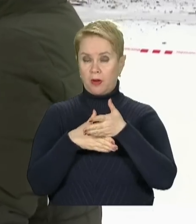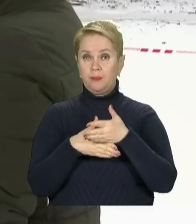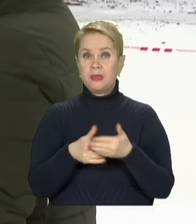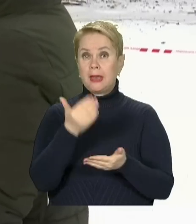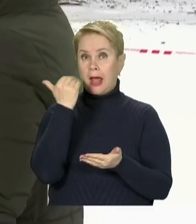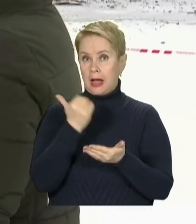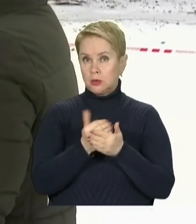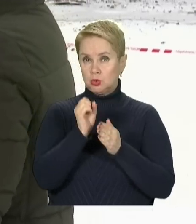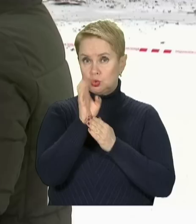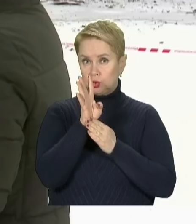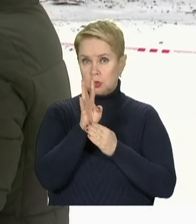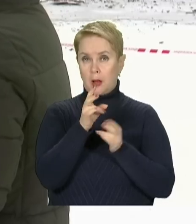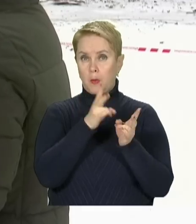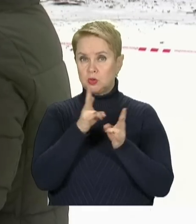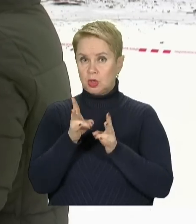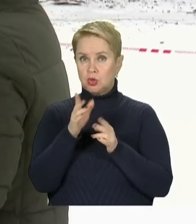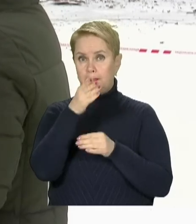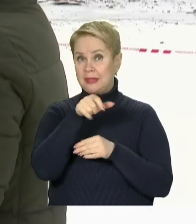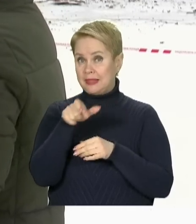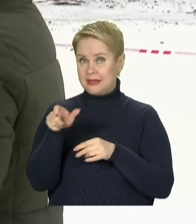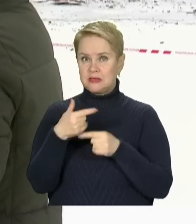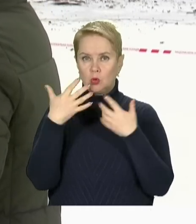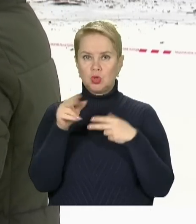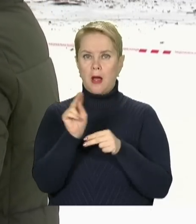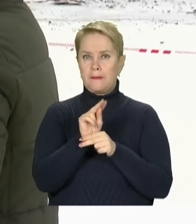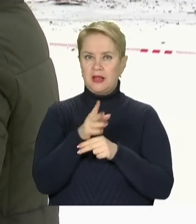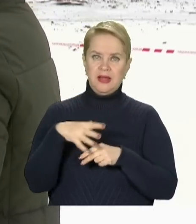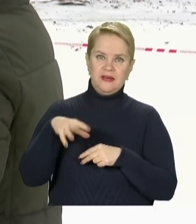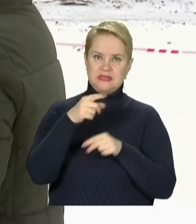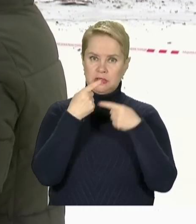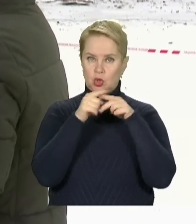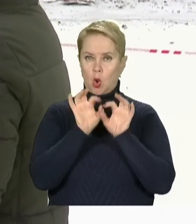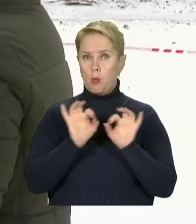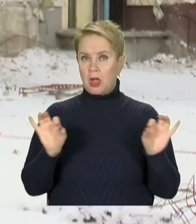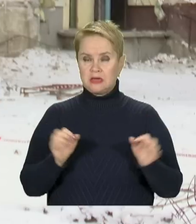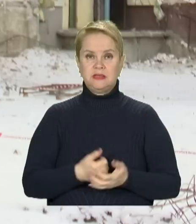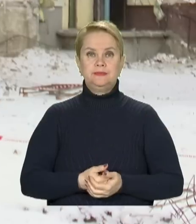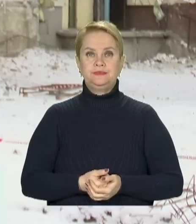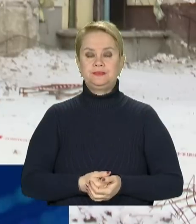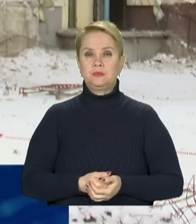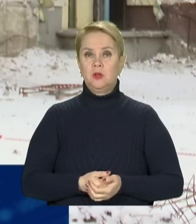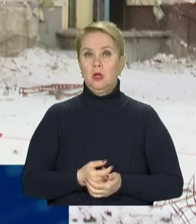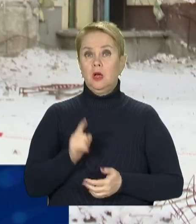Наразі о 14 постраждалих під'їздах вже полагодили всі інженерні комунікації.